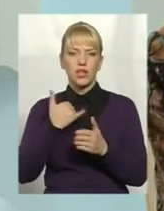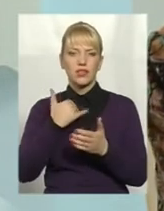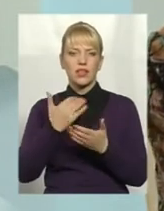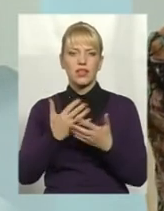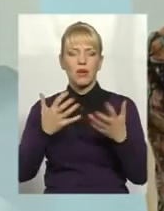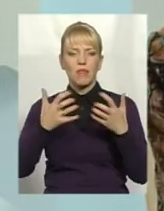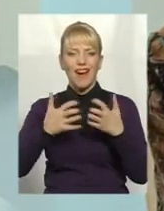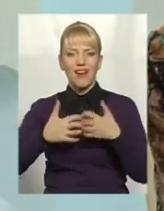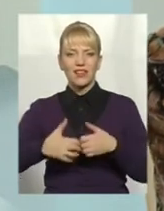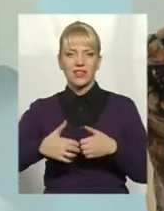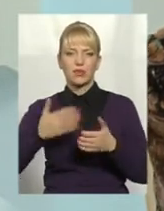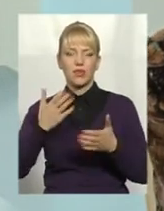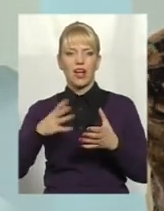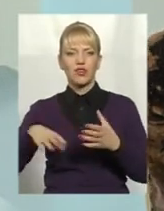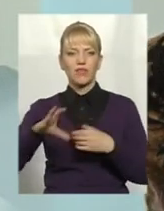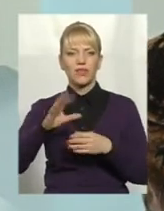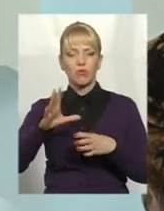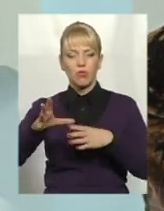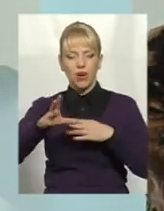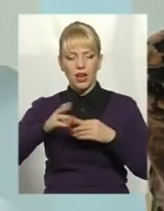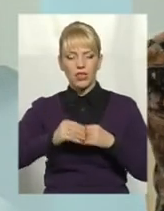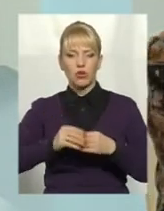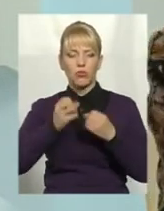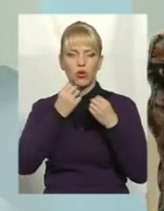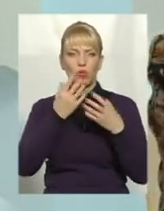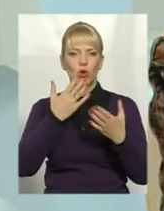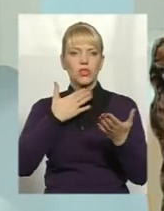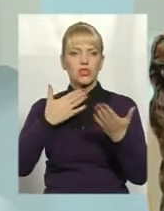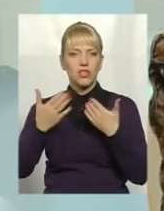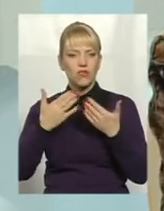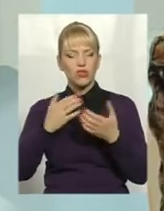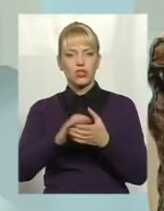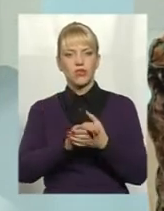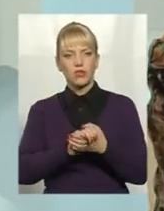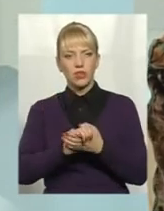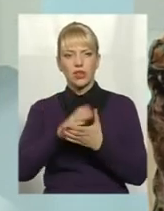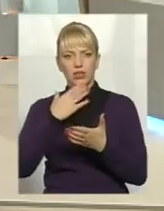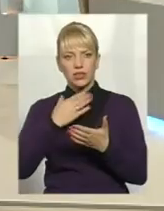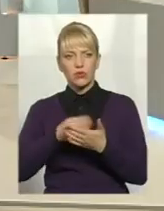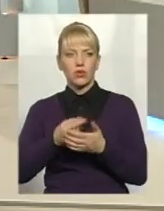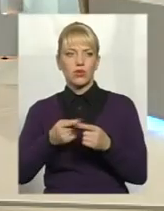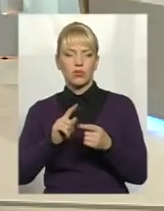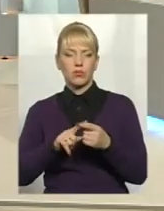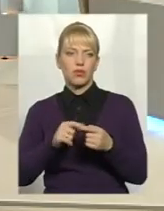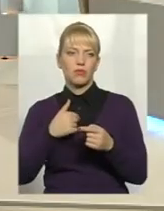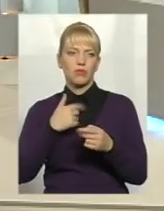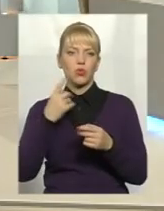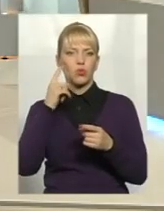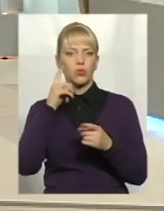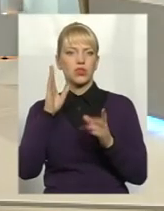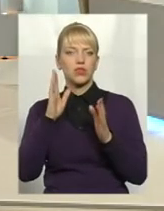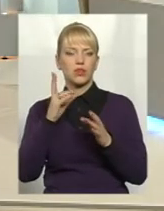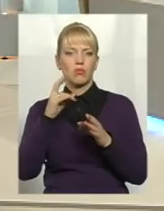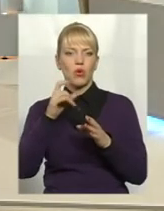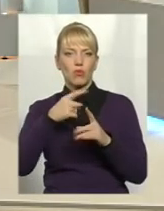всі разом будемо і доброзвичайно ставитися, і підтримуватись, я думаю, що у нас просто пропозитив тільки може бути